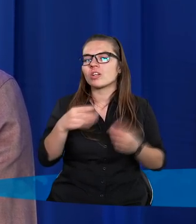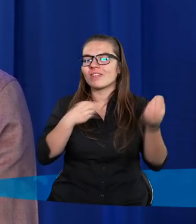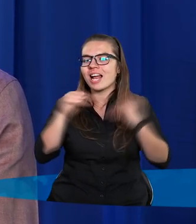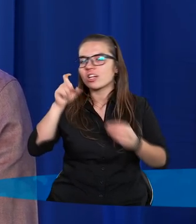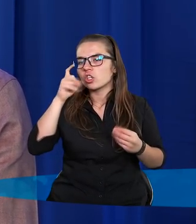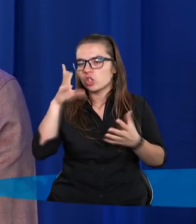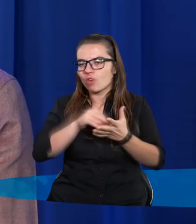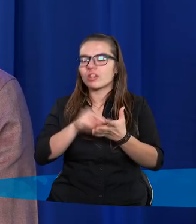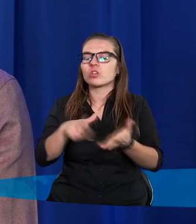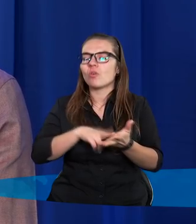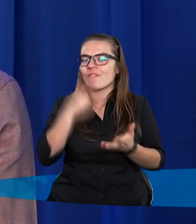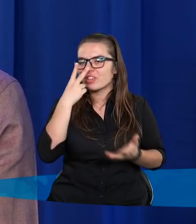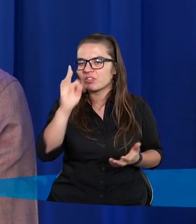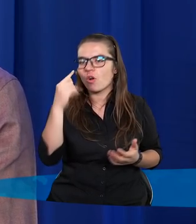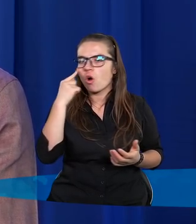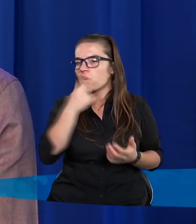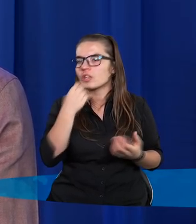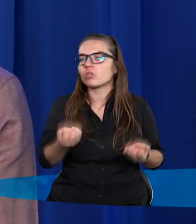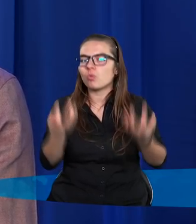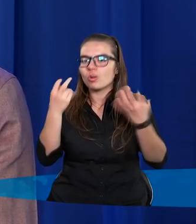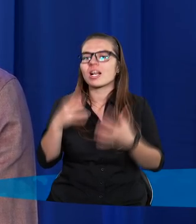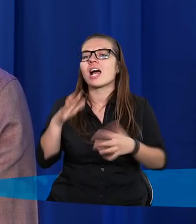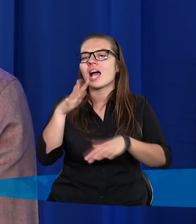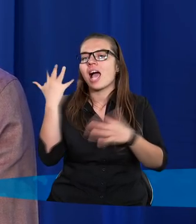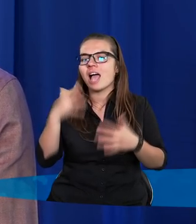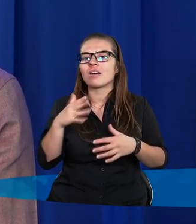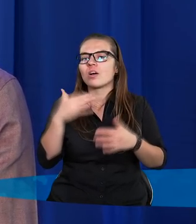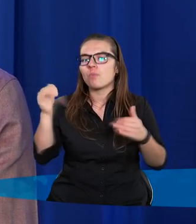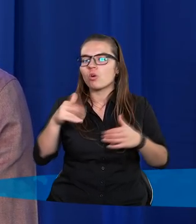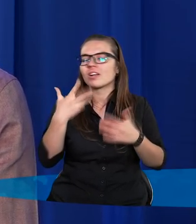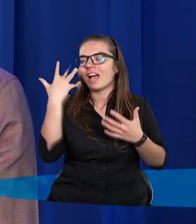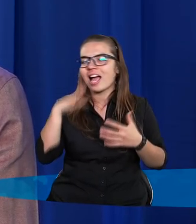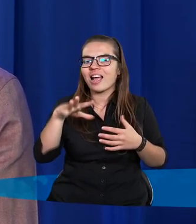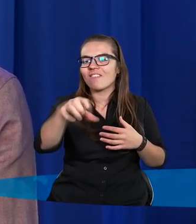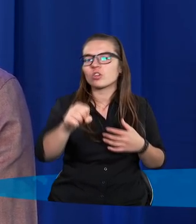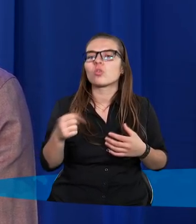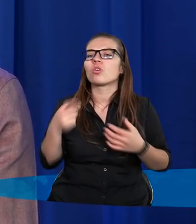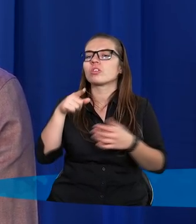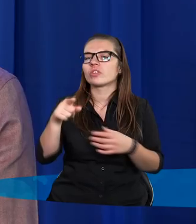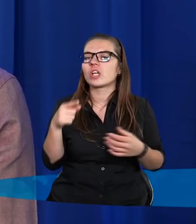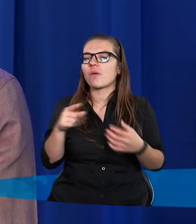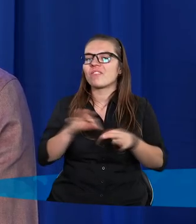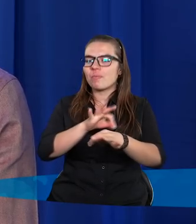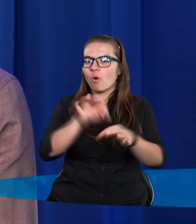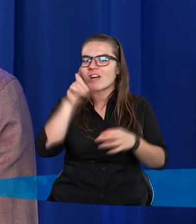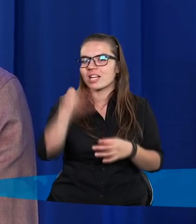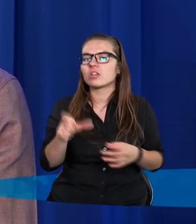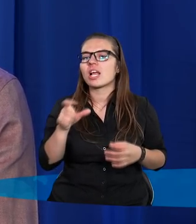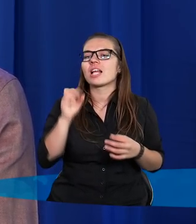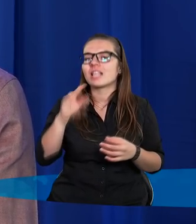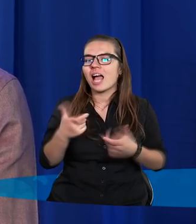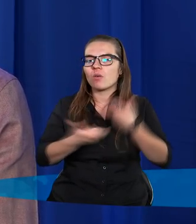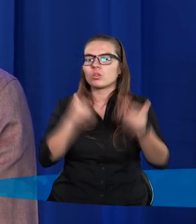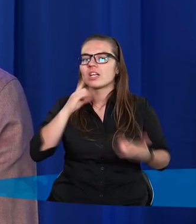doświadczenia, które widziały Twoje oczy, znaki, cuda, rękę możną i rękę wyciągniętą, którymi Pan Bóg Twój wyprowadził Cię.